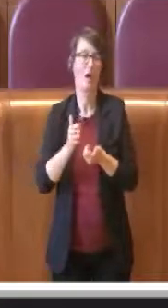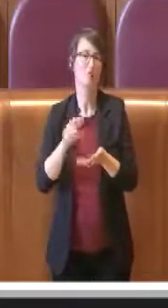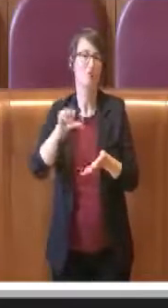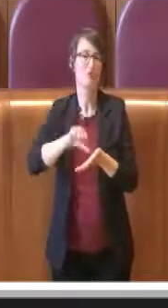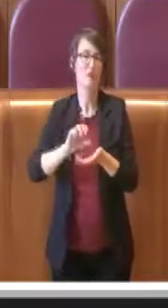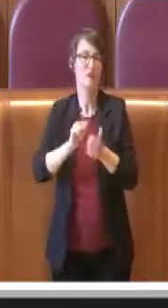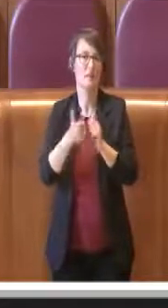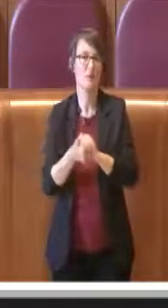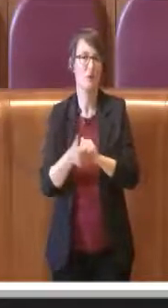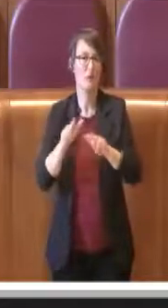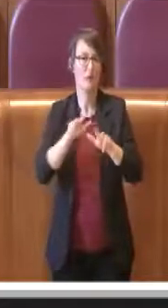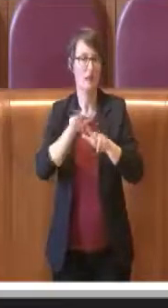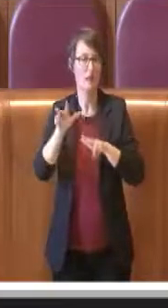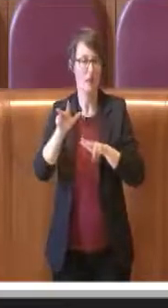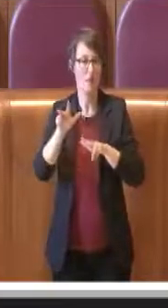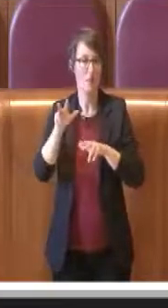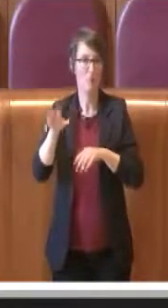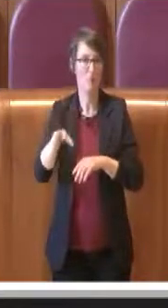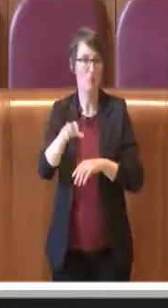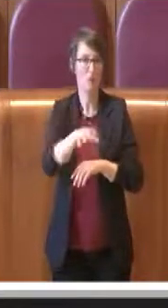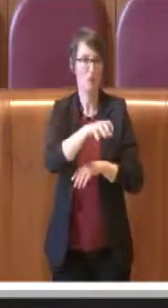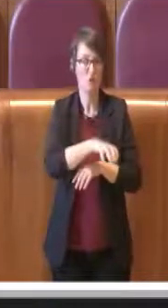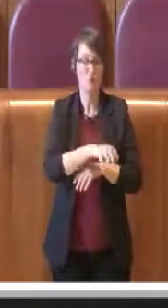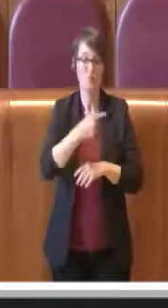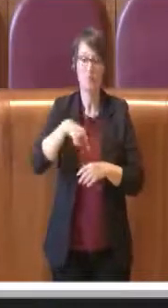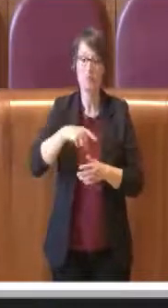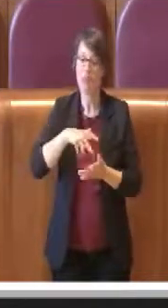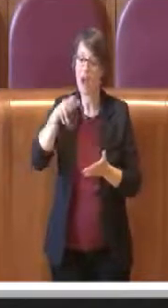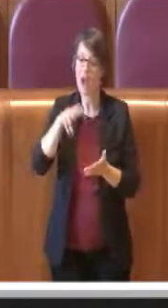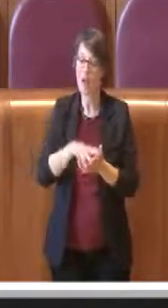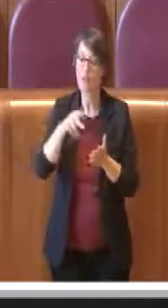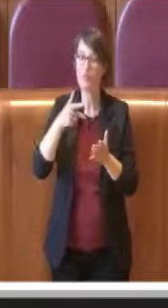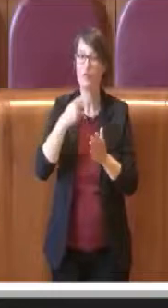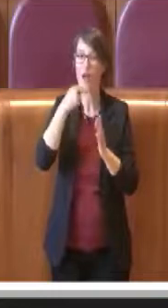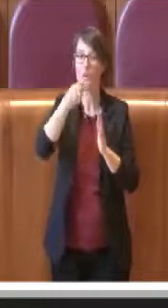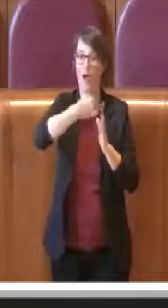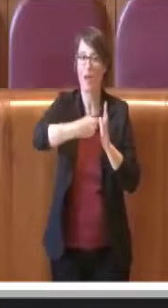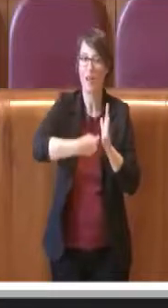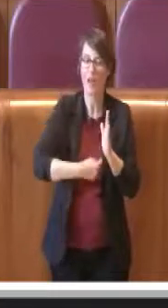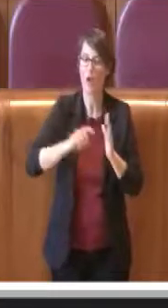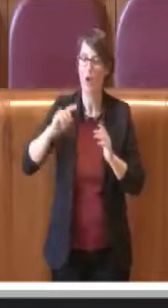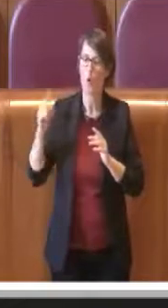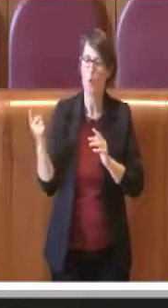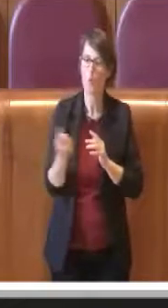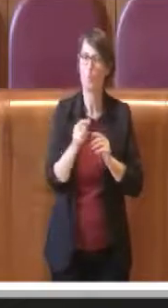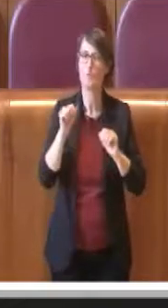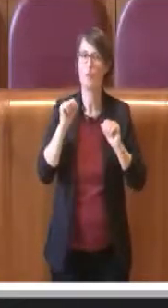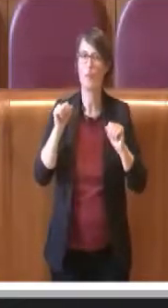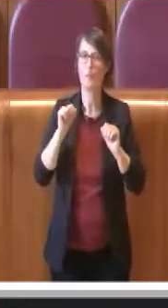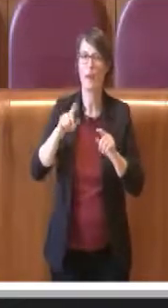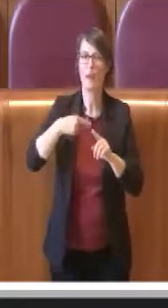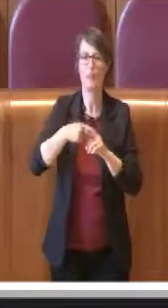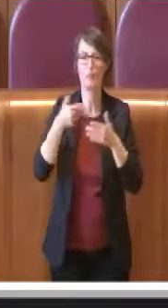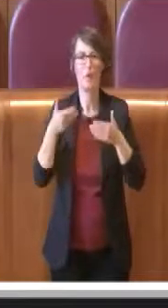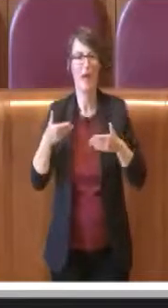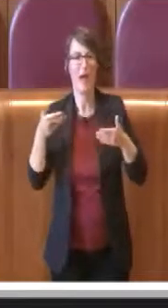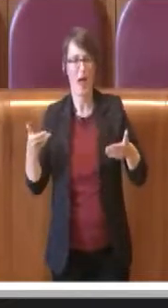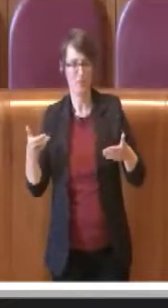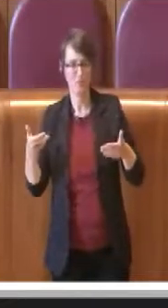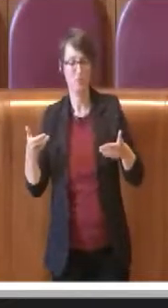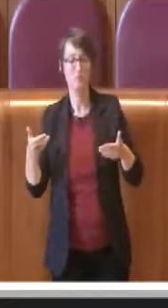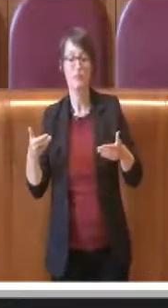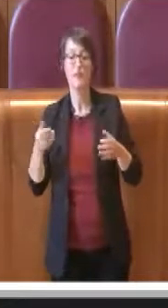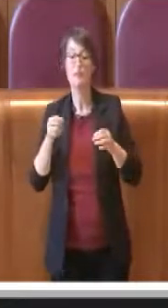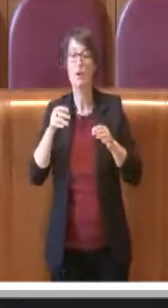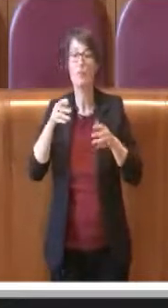le palestre scolastiche e dei campi esterni esistenti oggi sul territorio di Roma, che